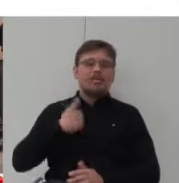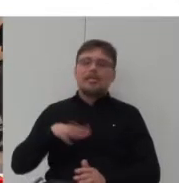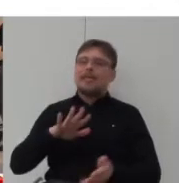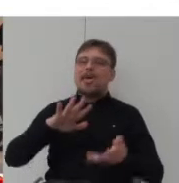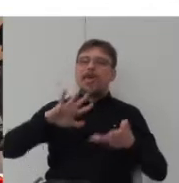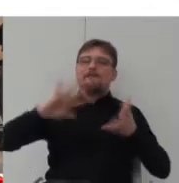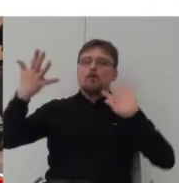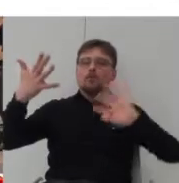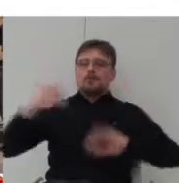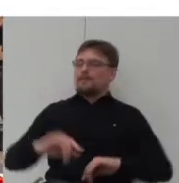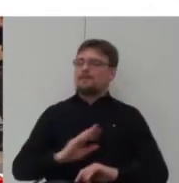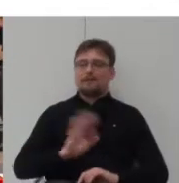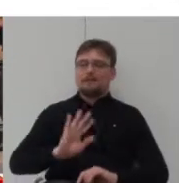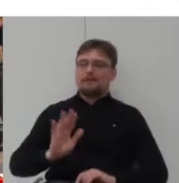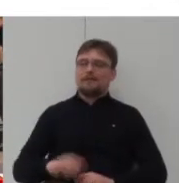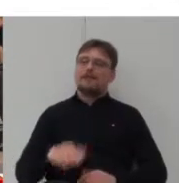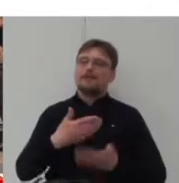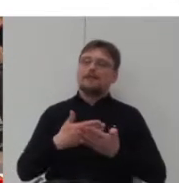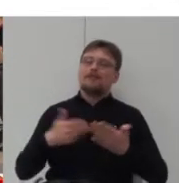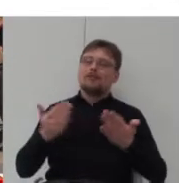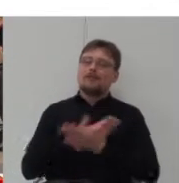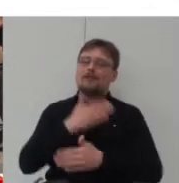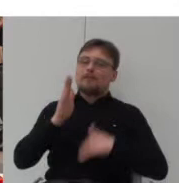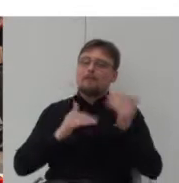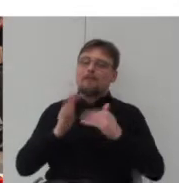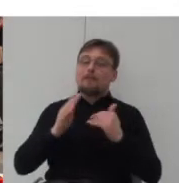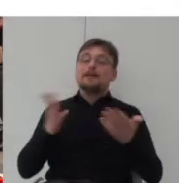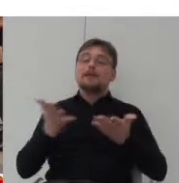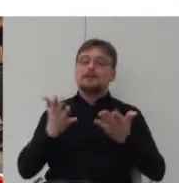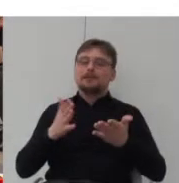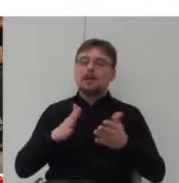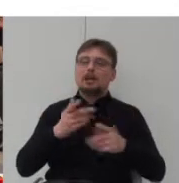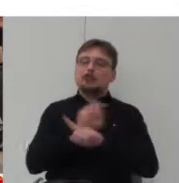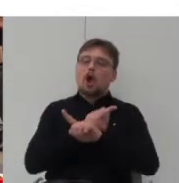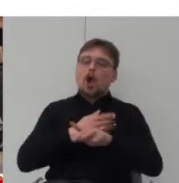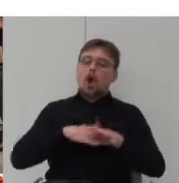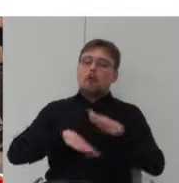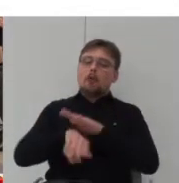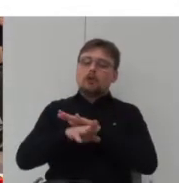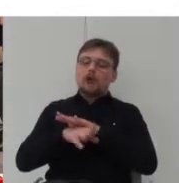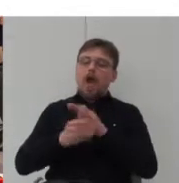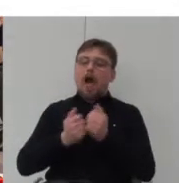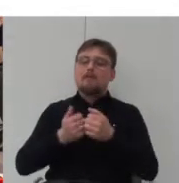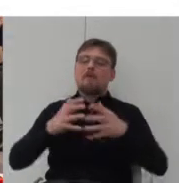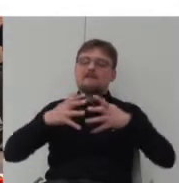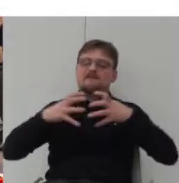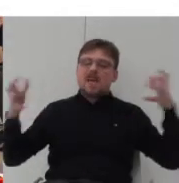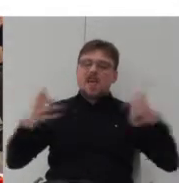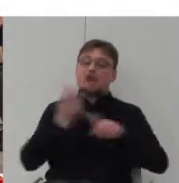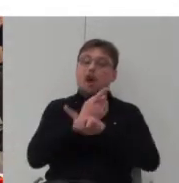dlatego nowa zabudowa będzie wprowadzana na działkach pustych lub zbyt dużych działkach, które można podzielić i sprzedać.